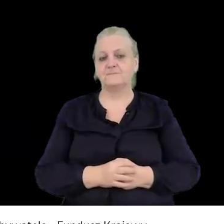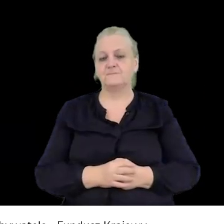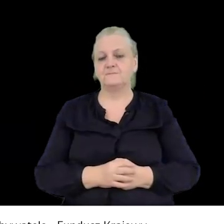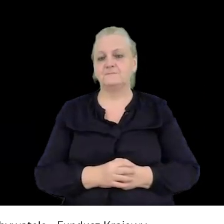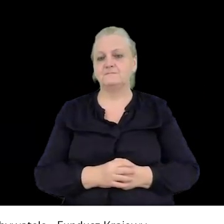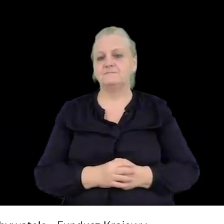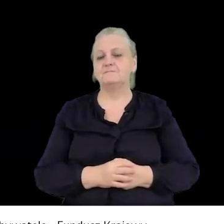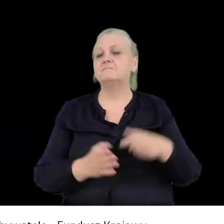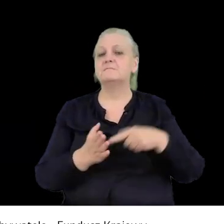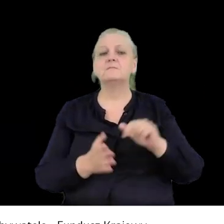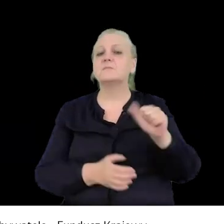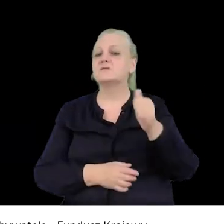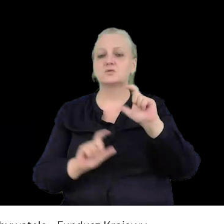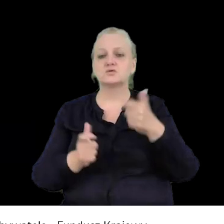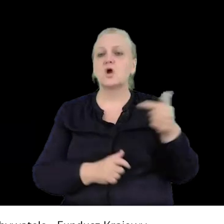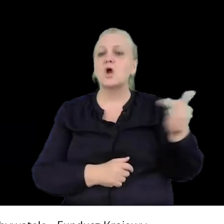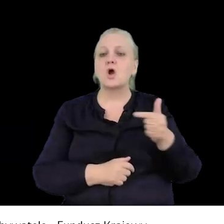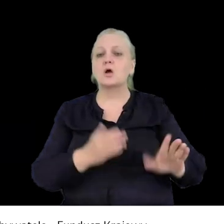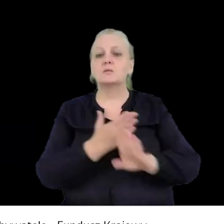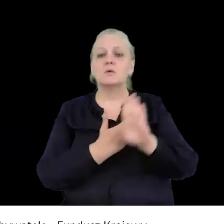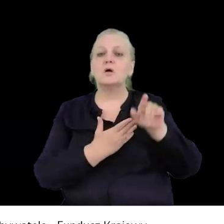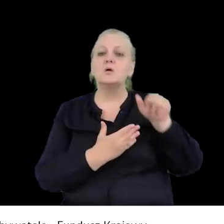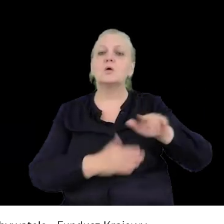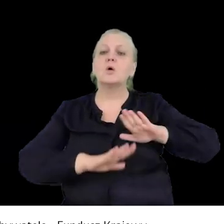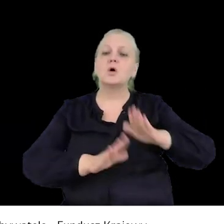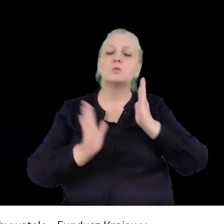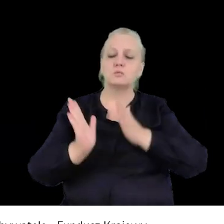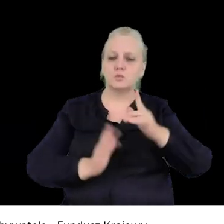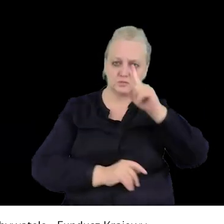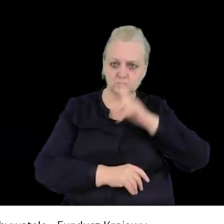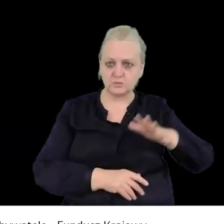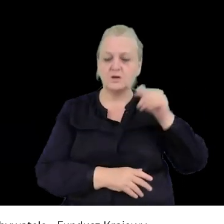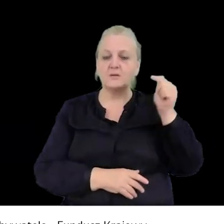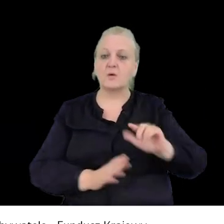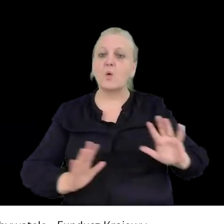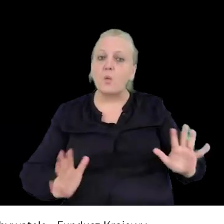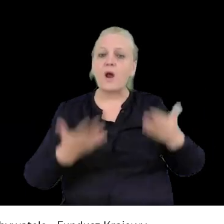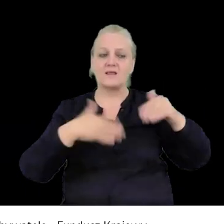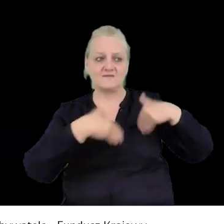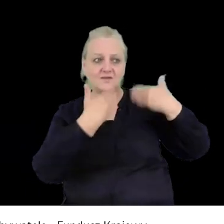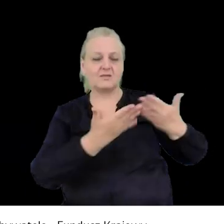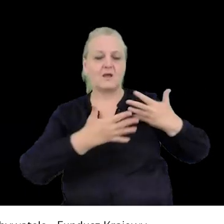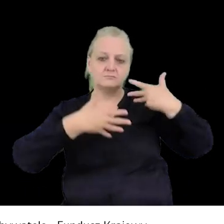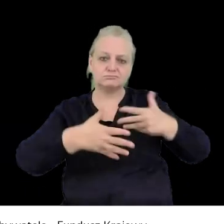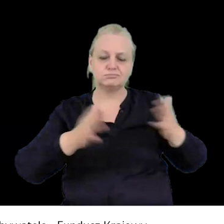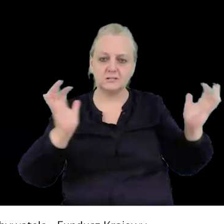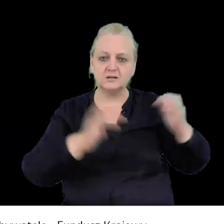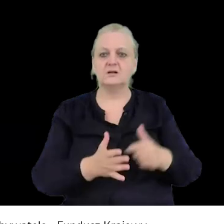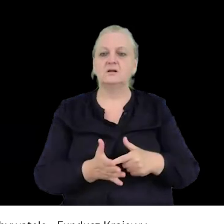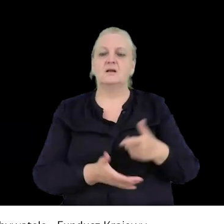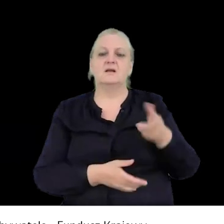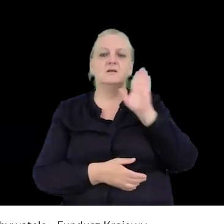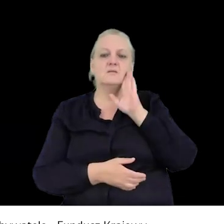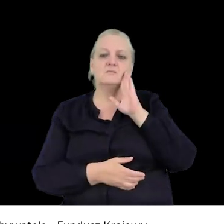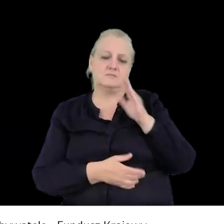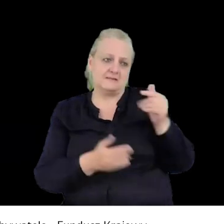Pierwsza z nich to jest to, że obowiązkiem przedstawicieli organów ochrony porządku publicznego powinno być ułatwienie odbywania pokojowych zgromadzeń, innowidł na ograniczenie możliwości ich